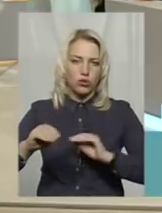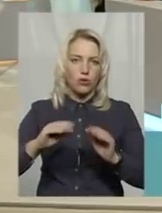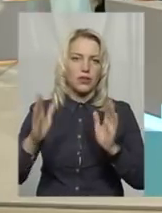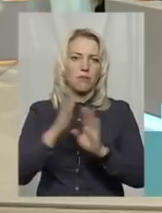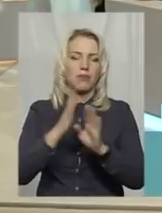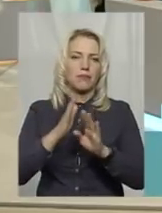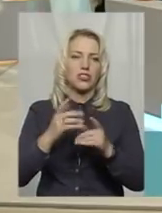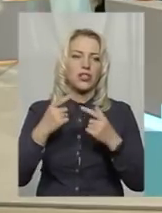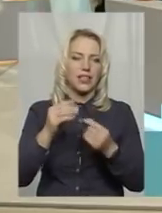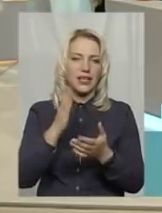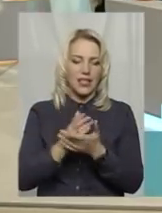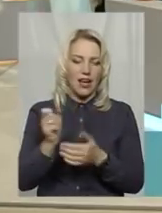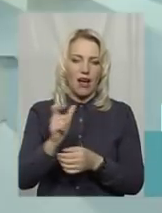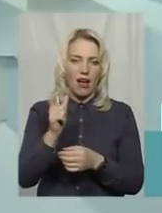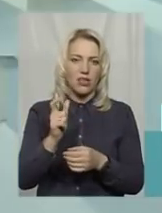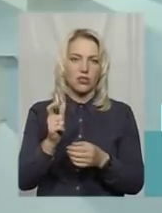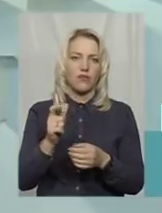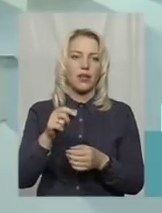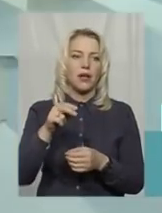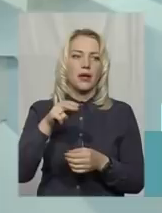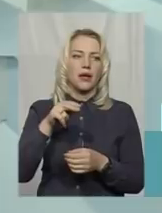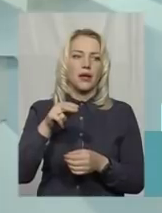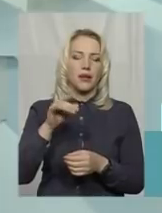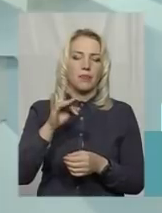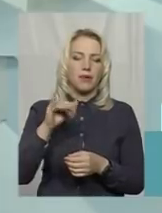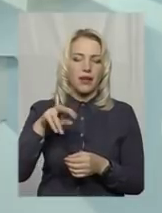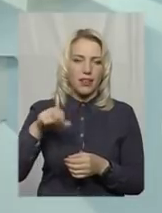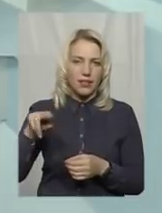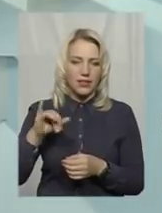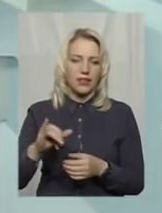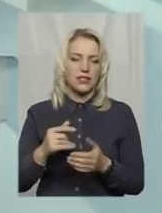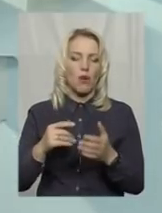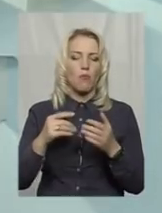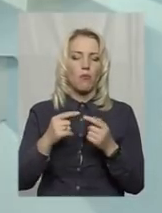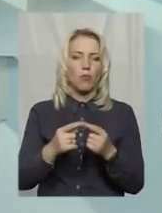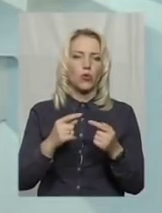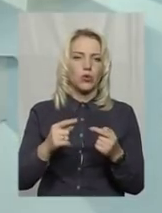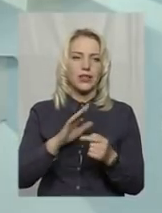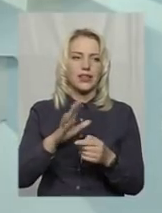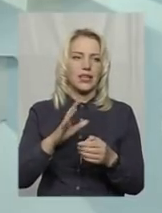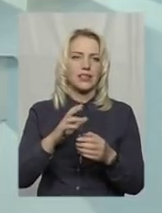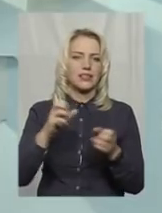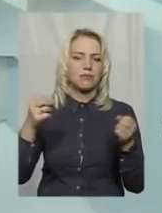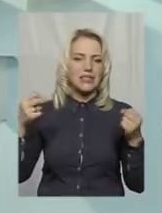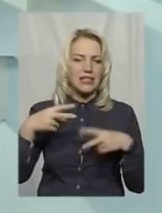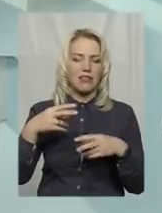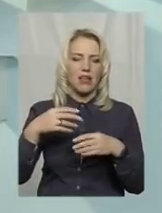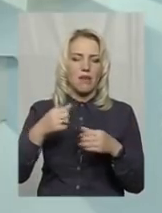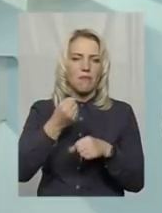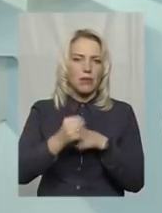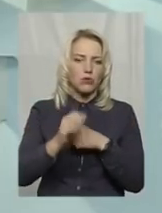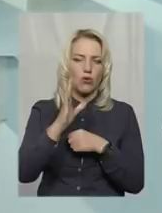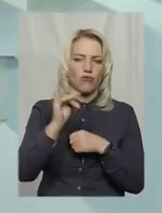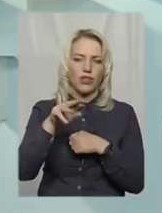знаходяться газові прилади з відводом продуктів згорання в димоходи, не облаштовувати примусовими витяжками. Тому що